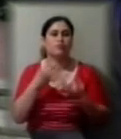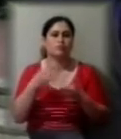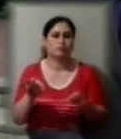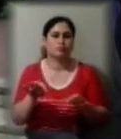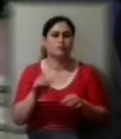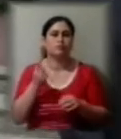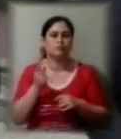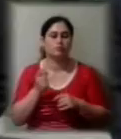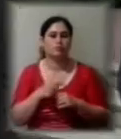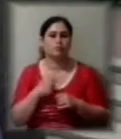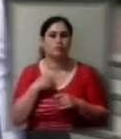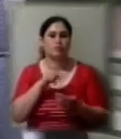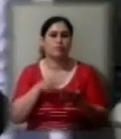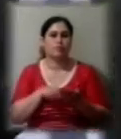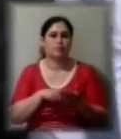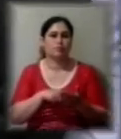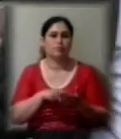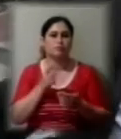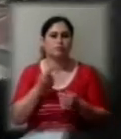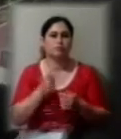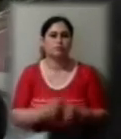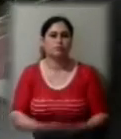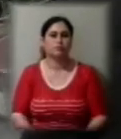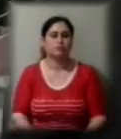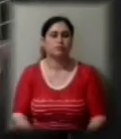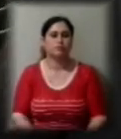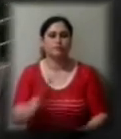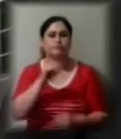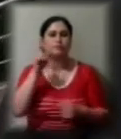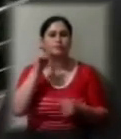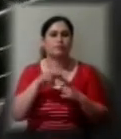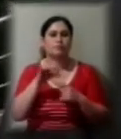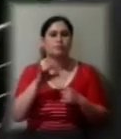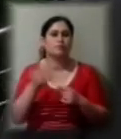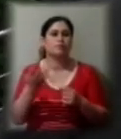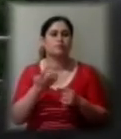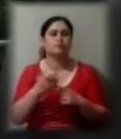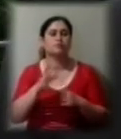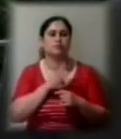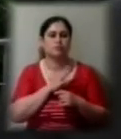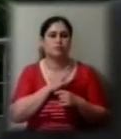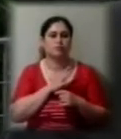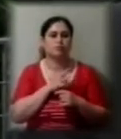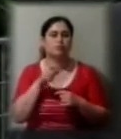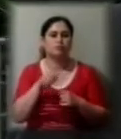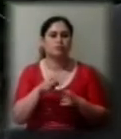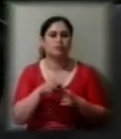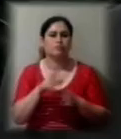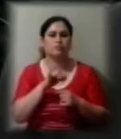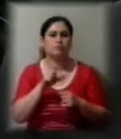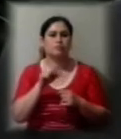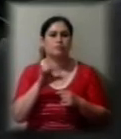мені питання? Чому? Ви ж знаєте, на підставі чого було запобіжний захід з